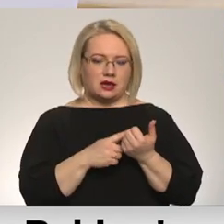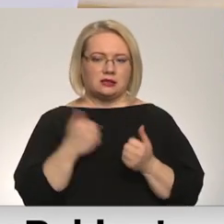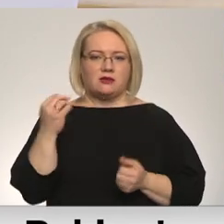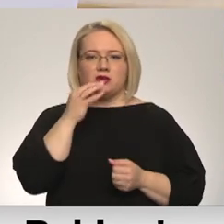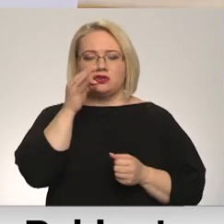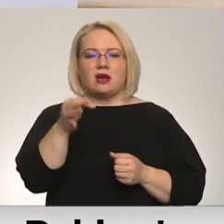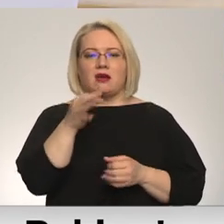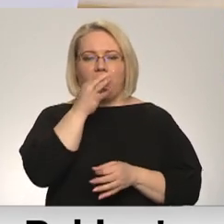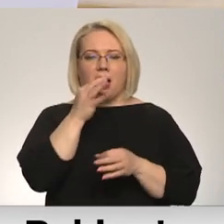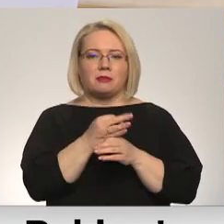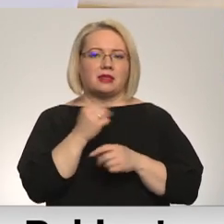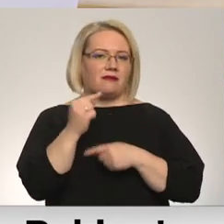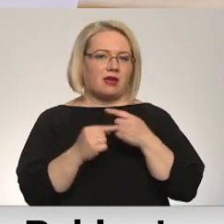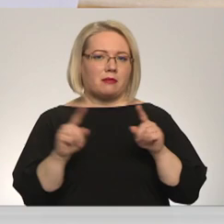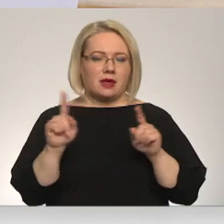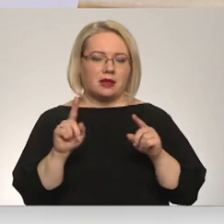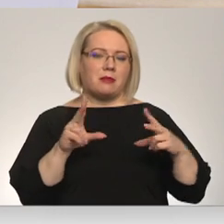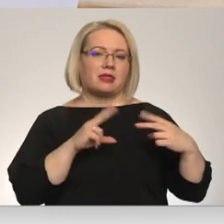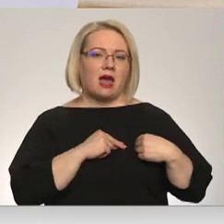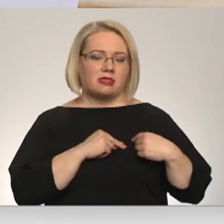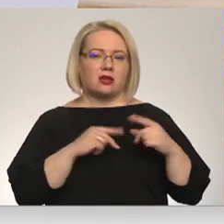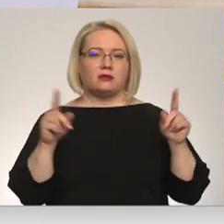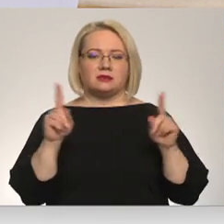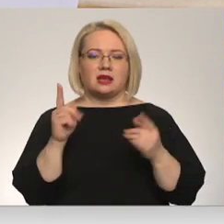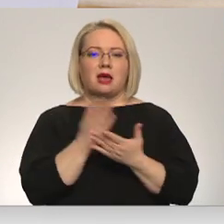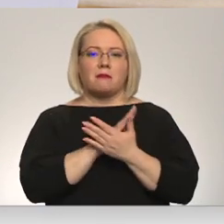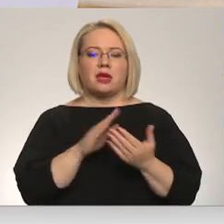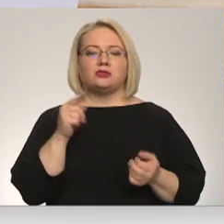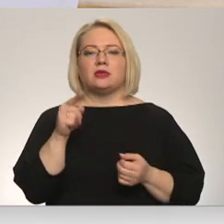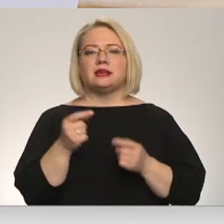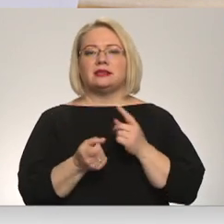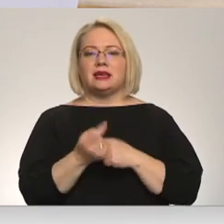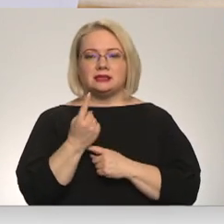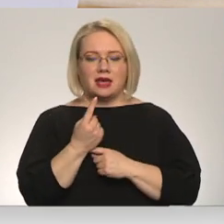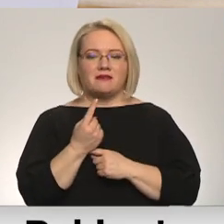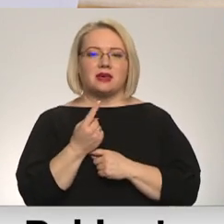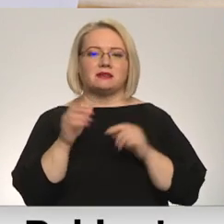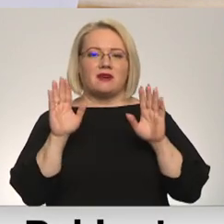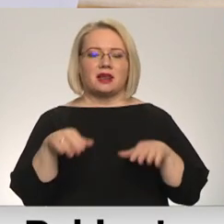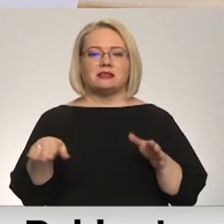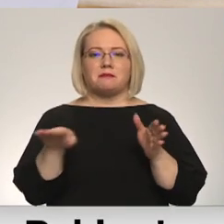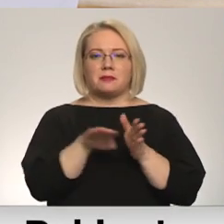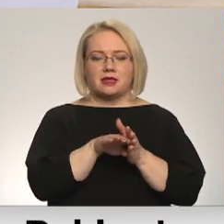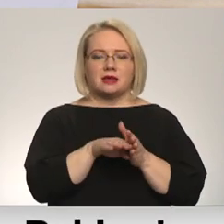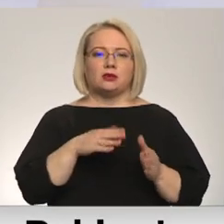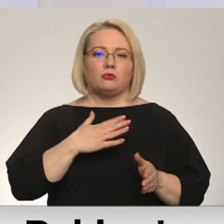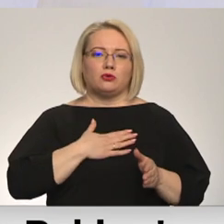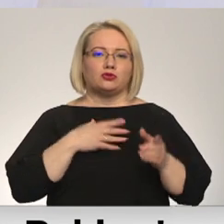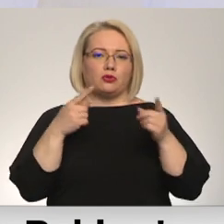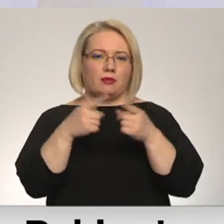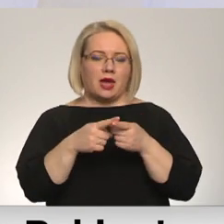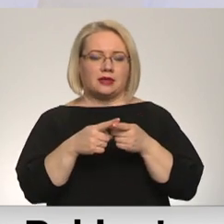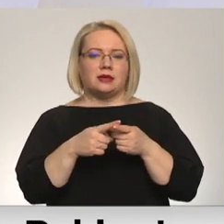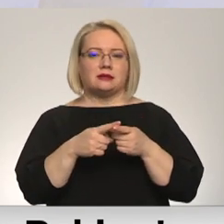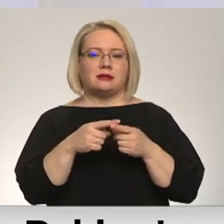vienmēr ir, bet gandrījums, kad beidzot mums tas ir izdevies, varēsim piedalīties tas mūsu mērķis. Pēc